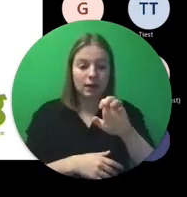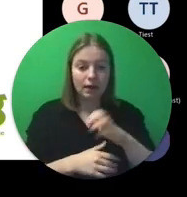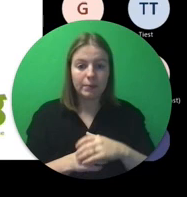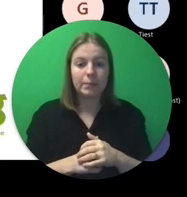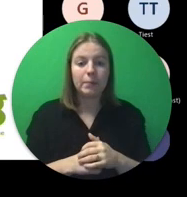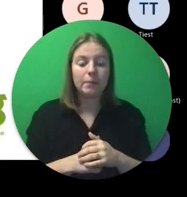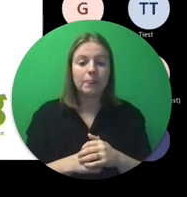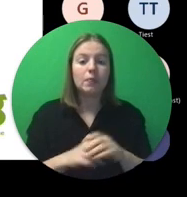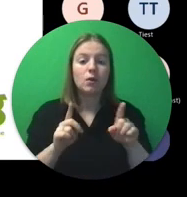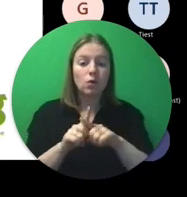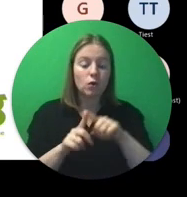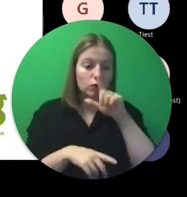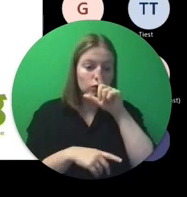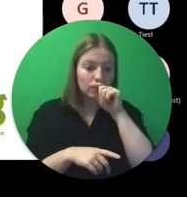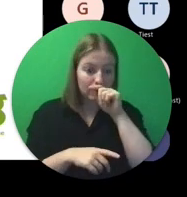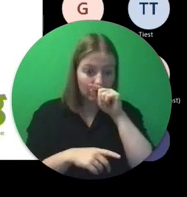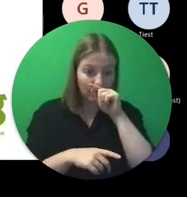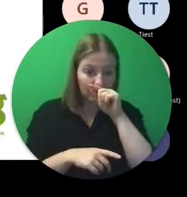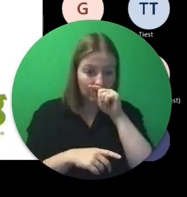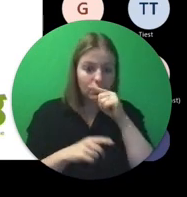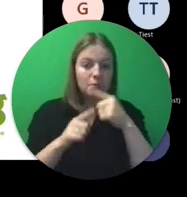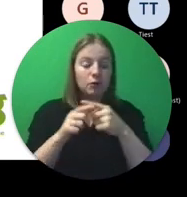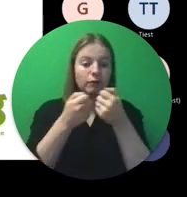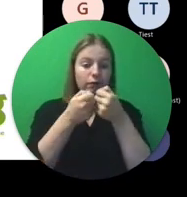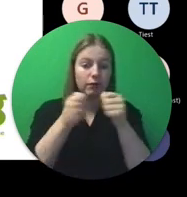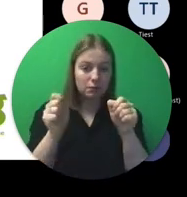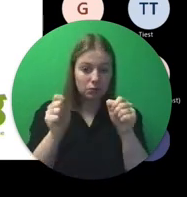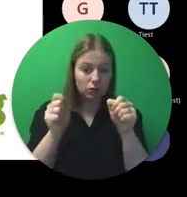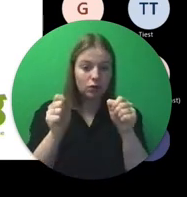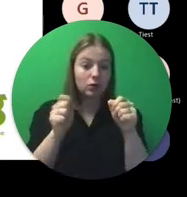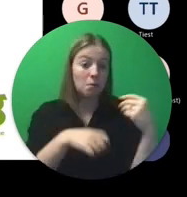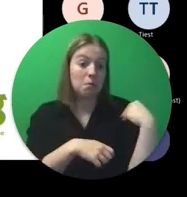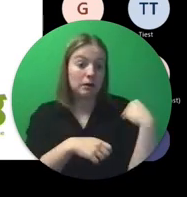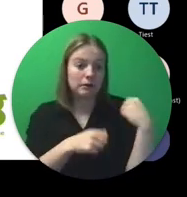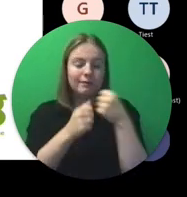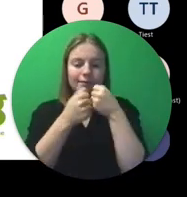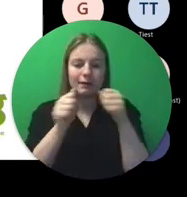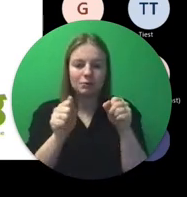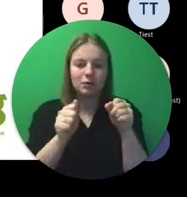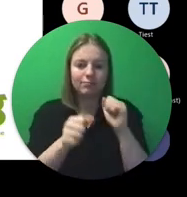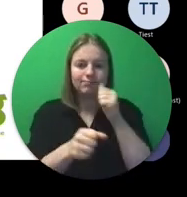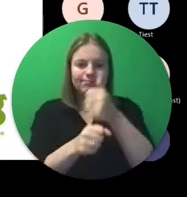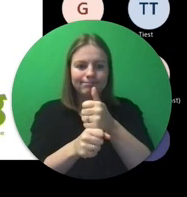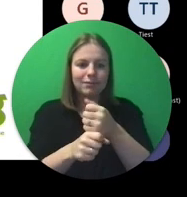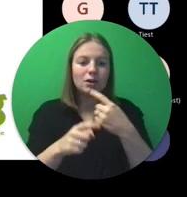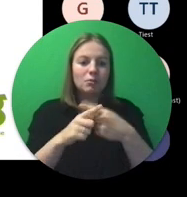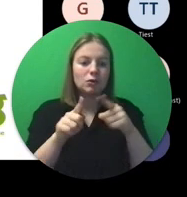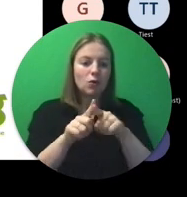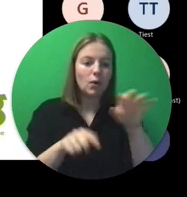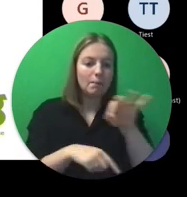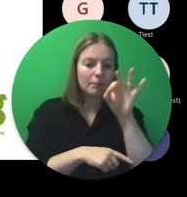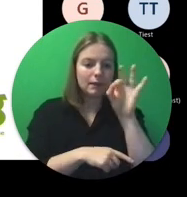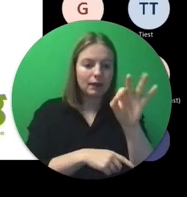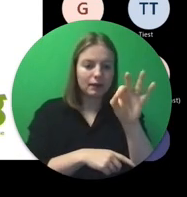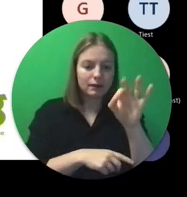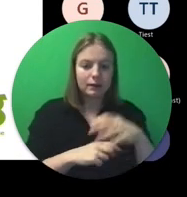We zijn ook te vinden op Twitter en op Facebook sinds kort. En op Pinterest.